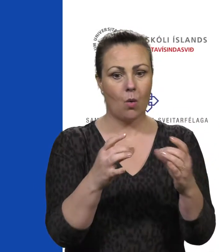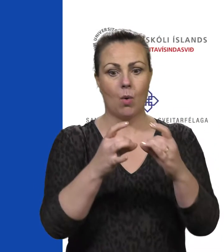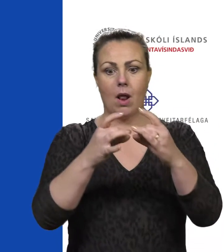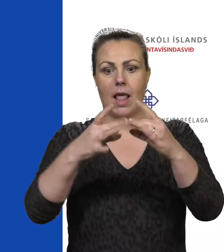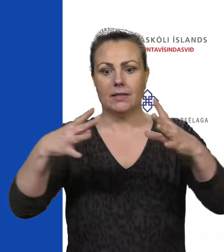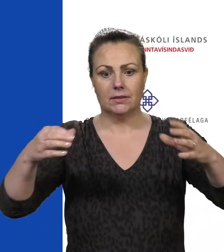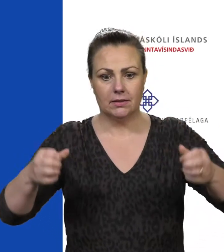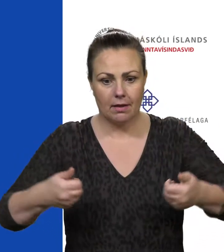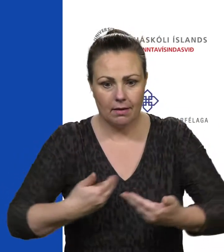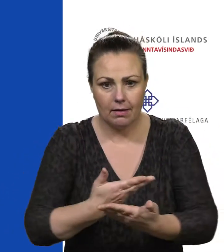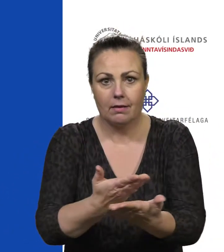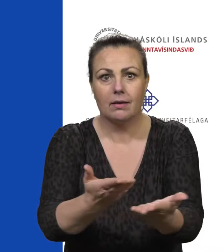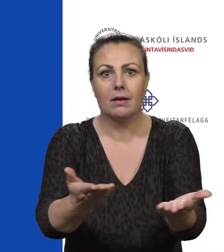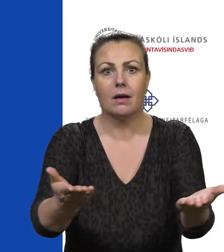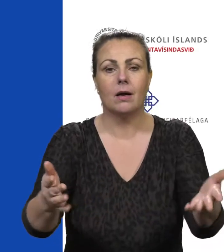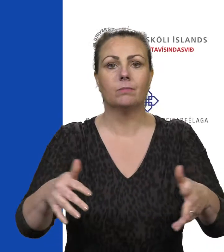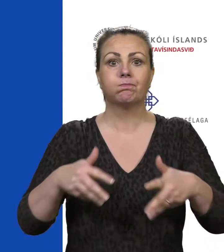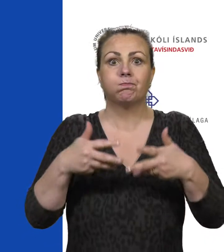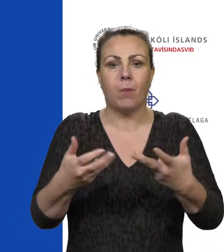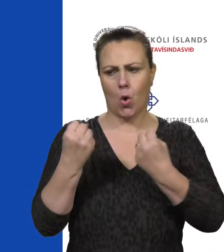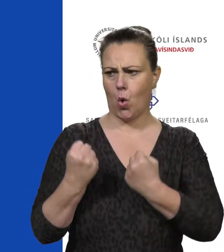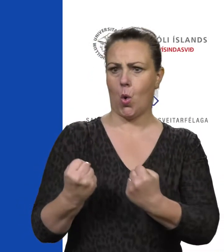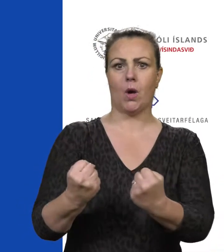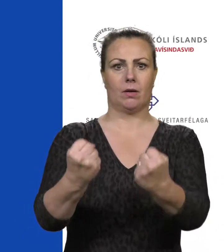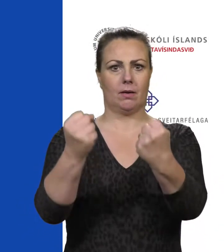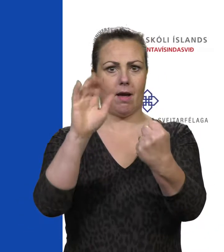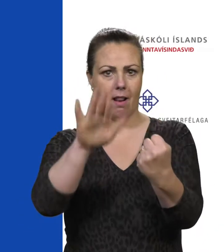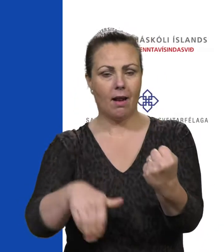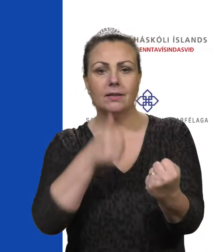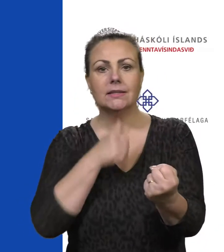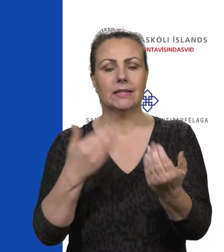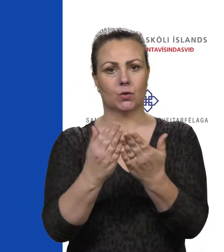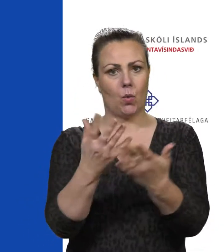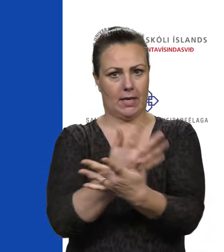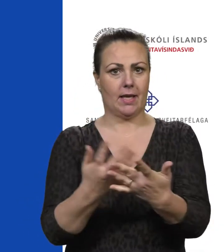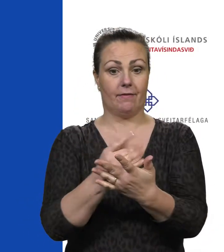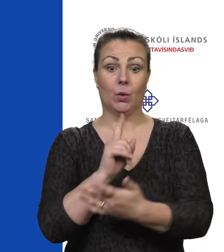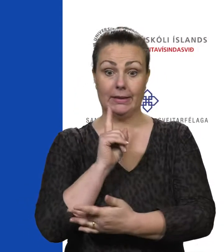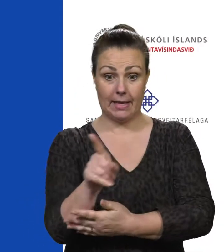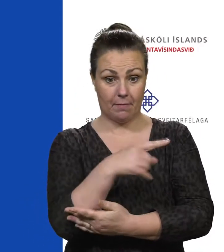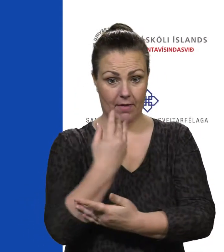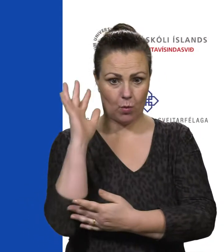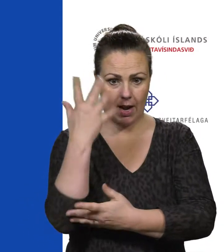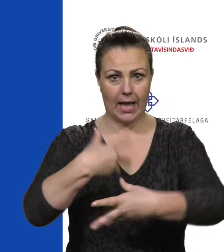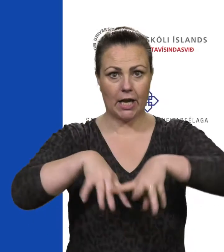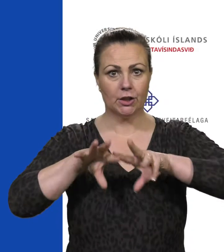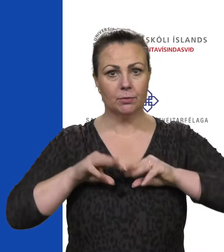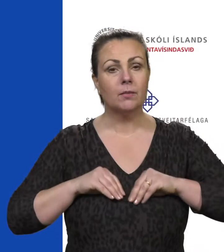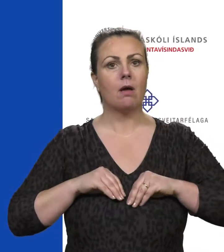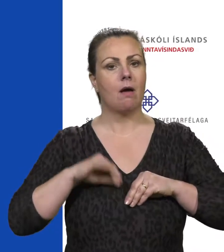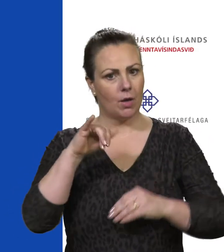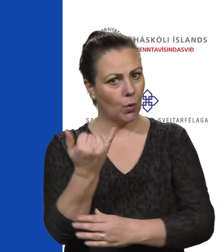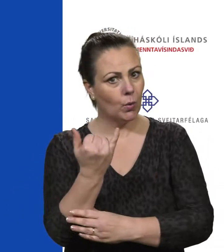læðingi gríðaleg orka í íslensku skólakerfi og það er kannski það sem viðum lært að